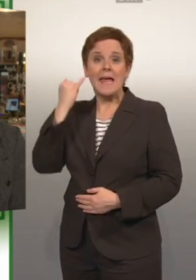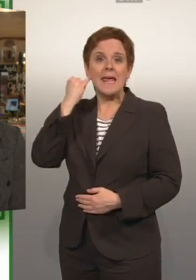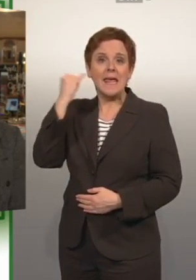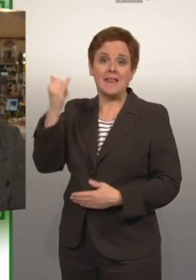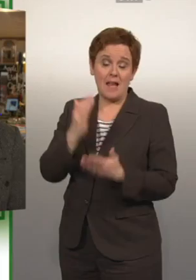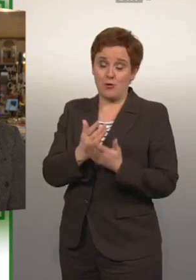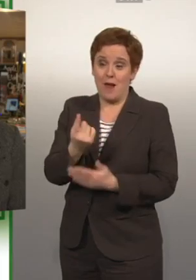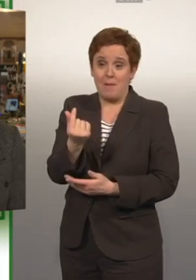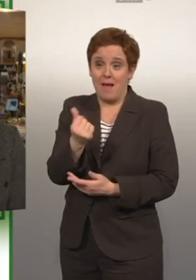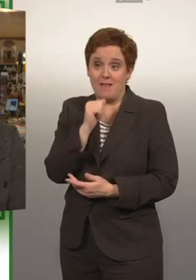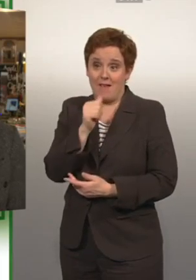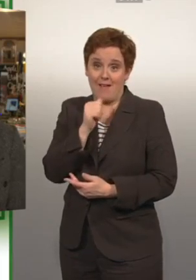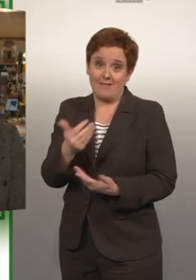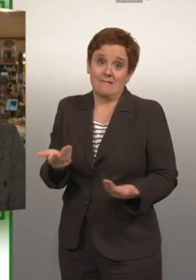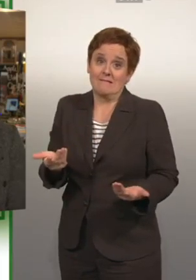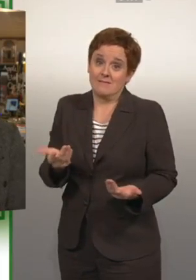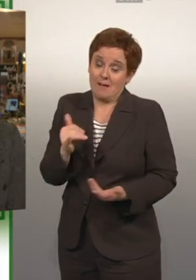haben wir genug, Geld haben wir nicht. Ganz einfach.